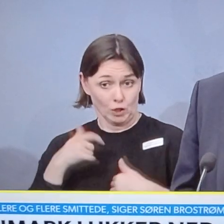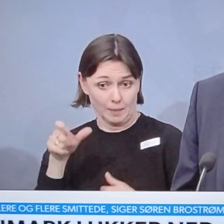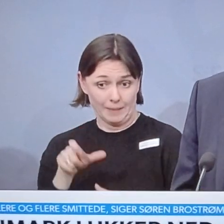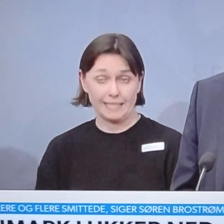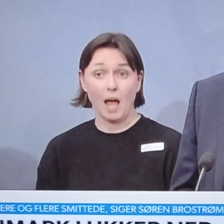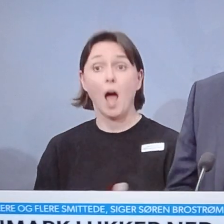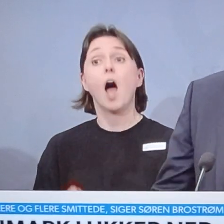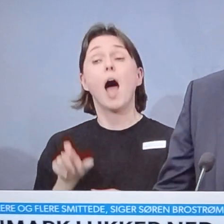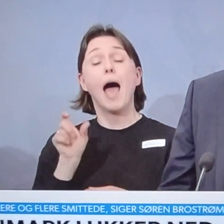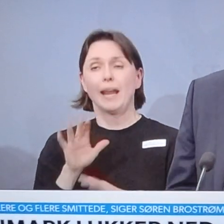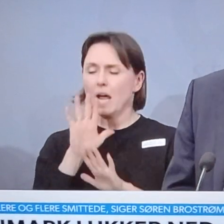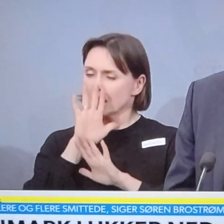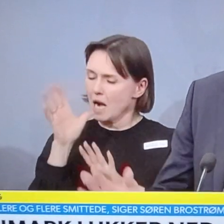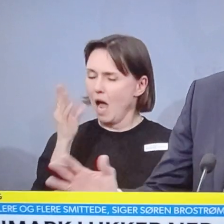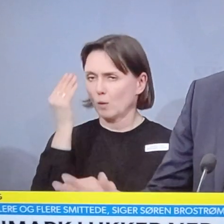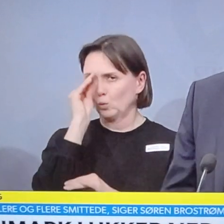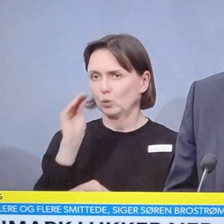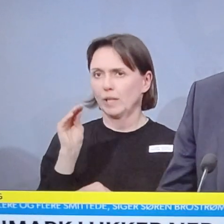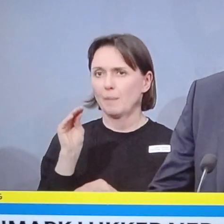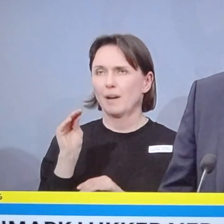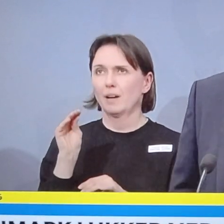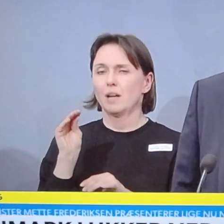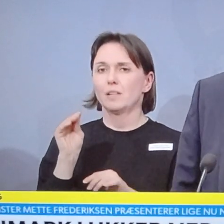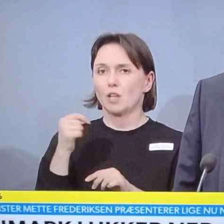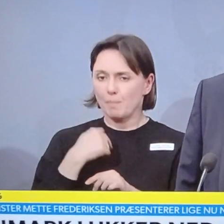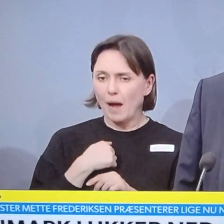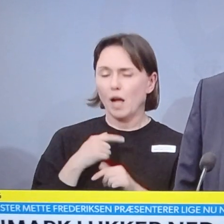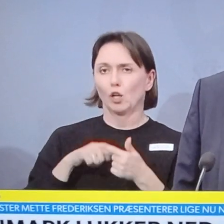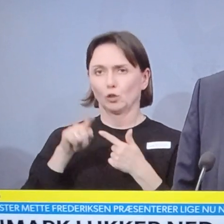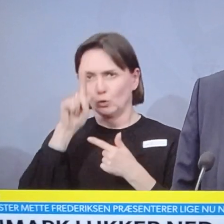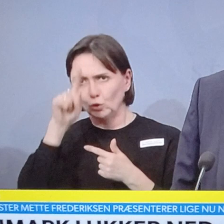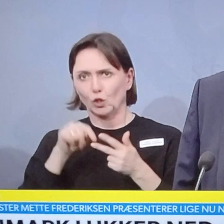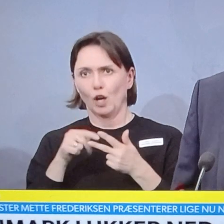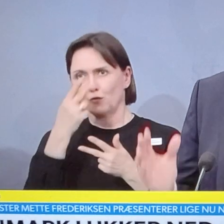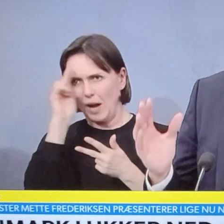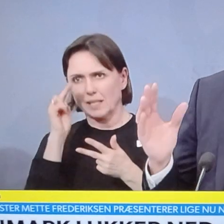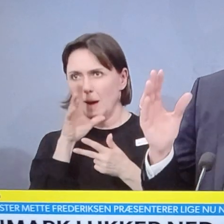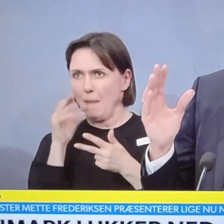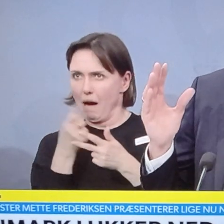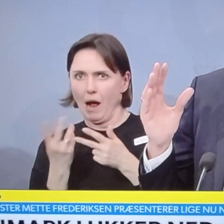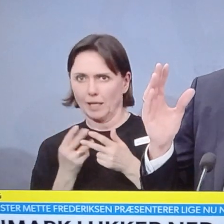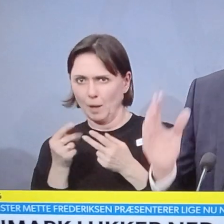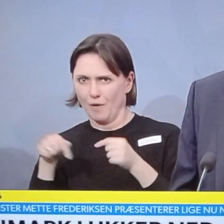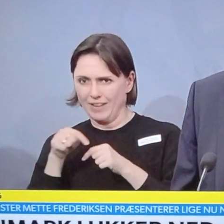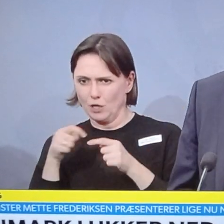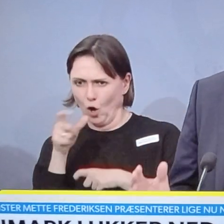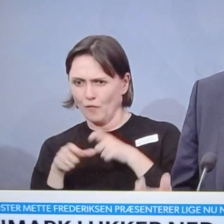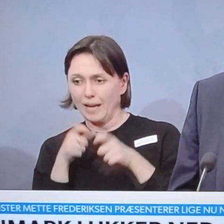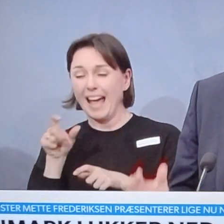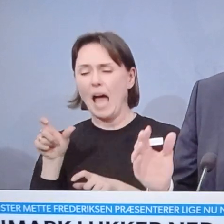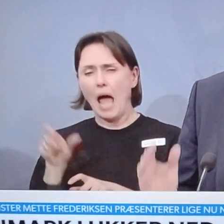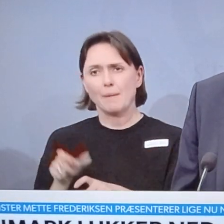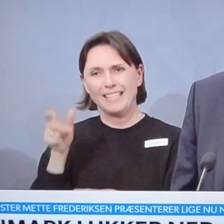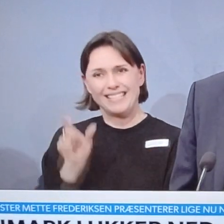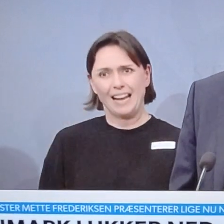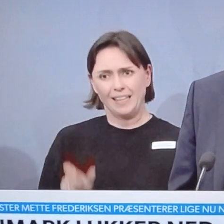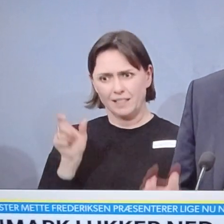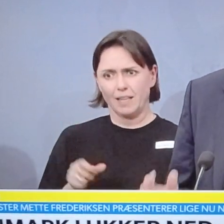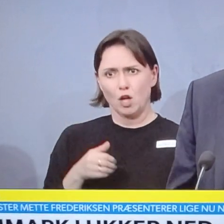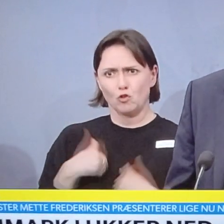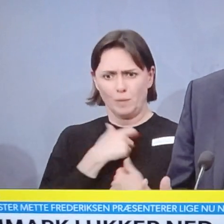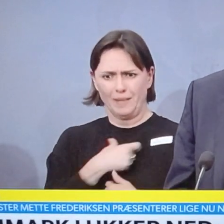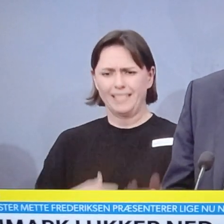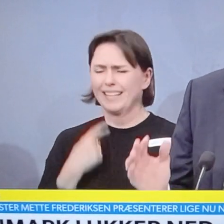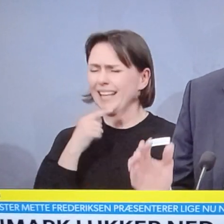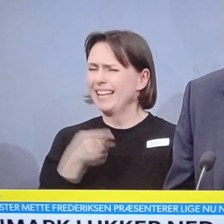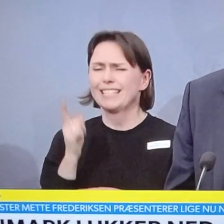budskab til alle os. Der var den tyske, var den franske. Vi var rigtig mange i videokonference. Han sagde, gør alt, hvad I kan nu. Gør alt,